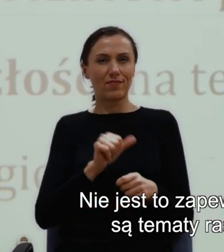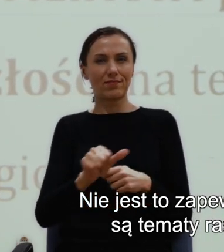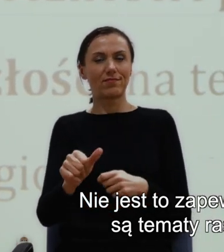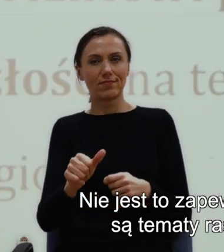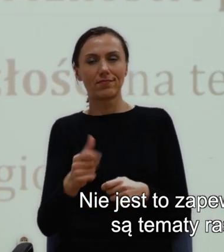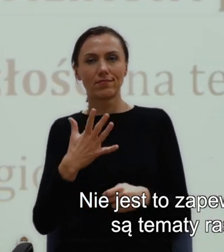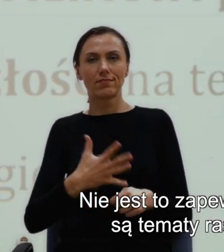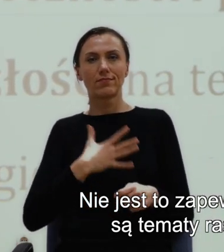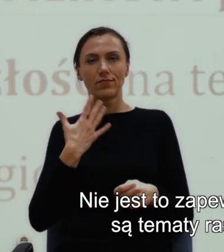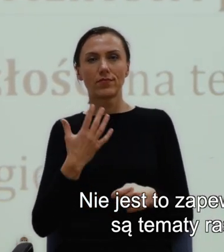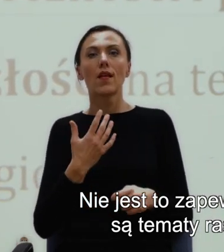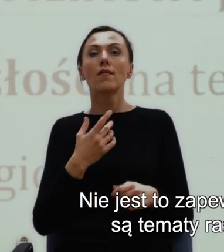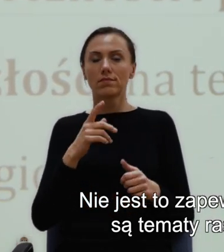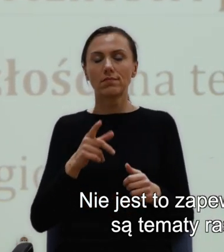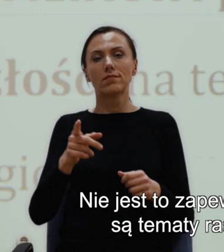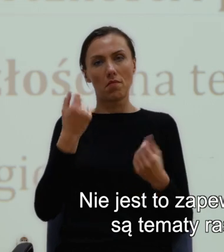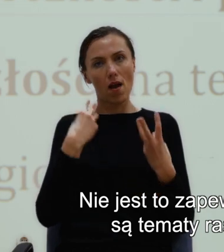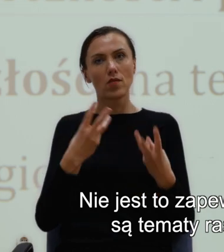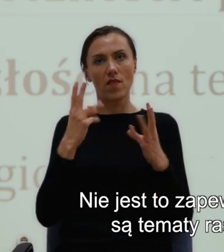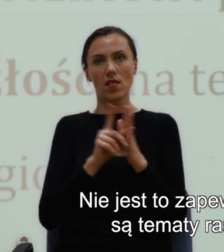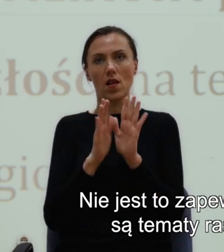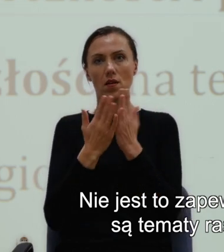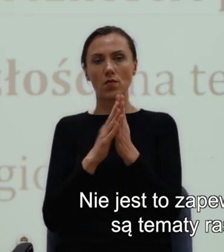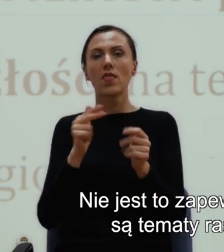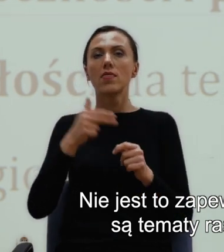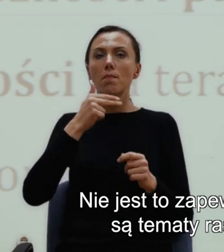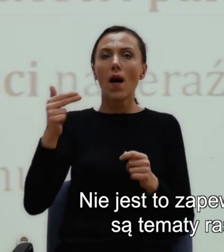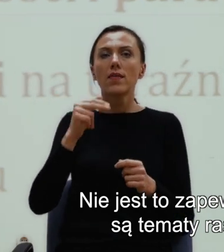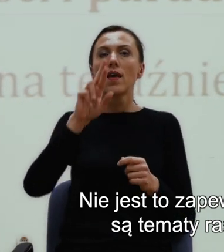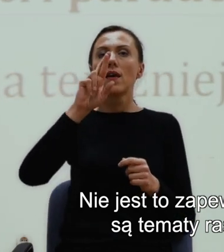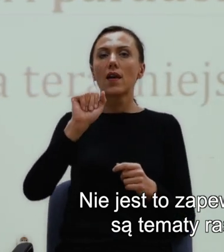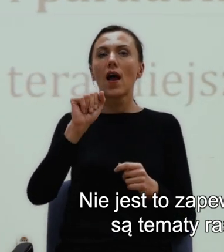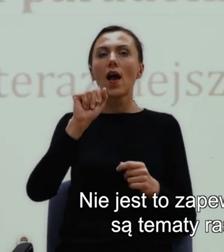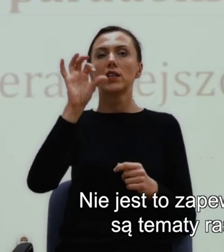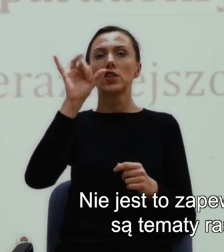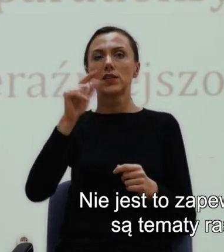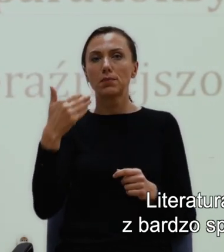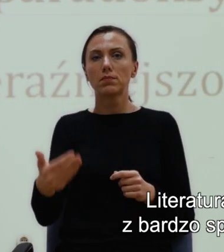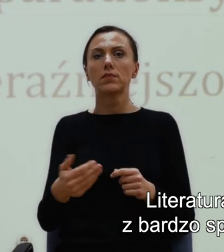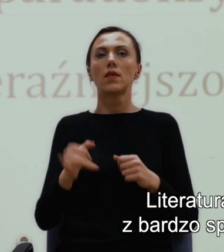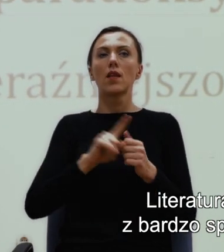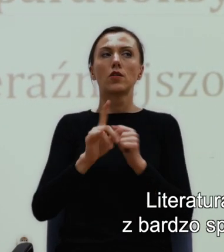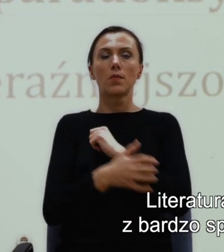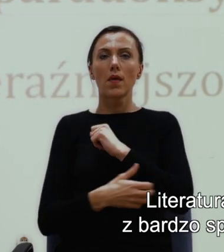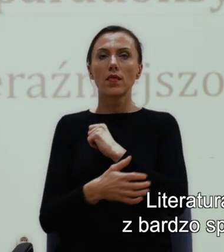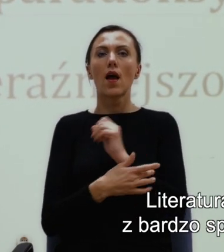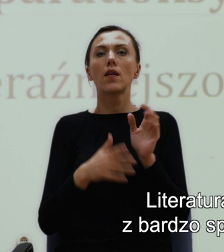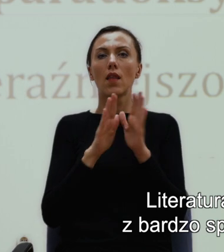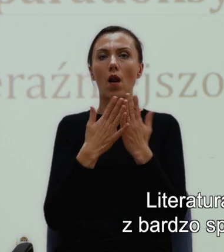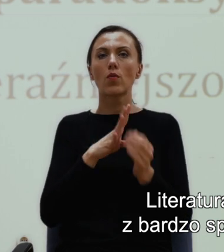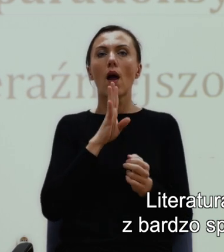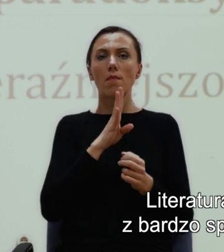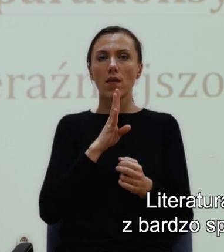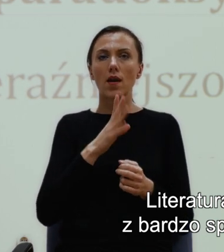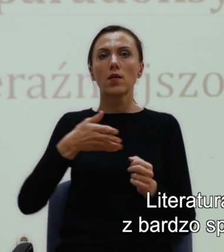istotnym dla niej są tematy rasowe i tematy społeczne. Rasizm i bieda. Literatura amerykańskiego